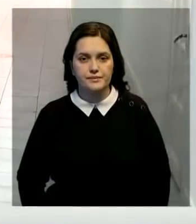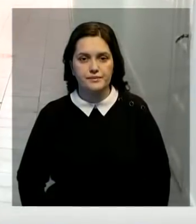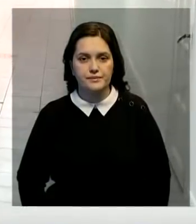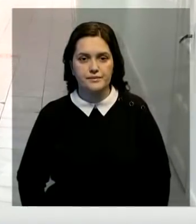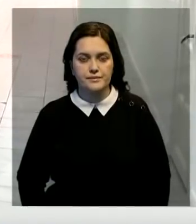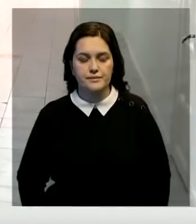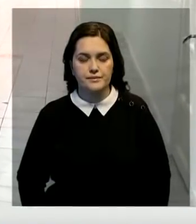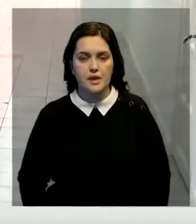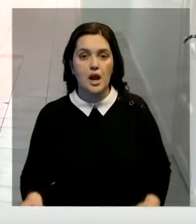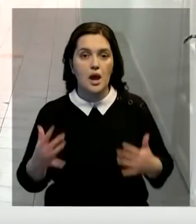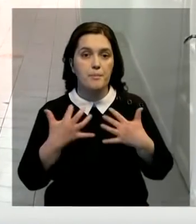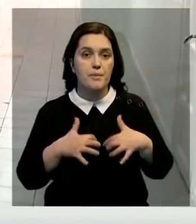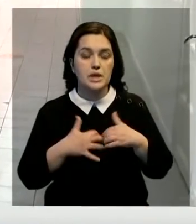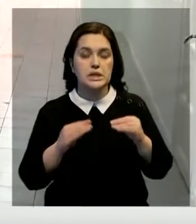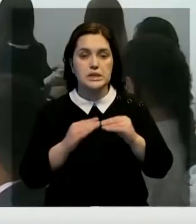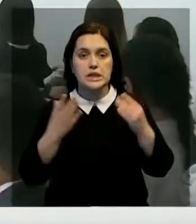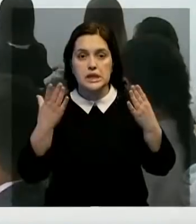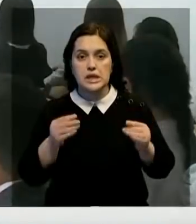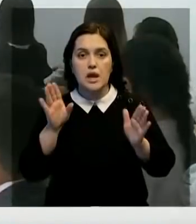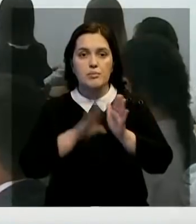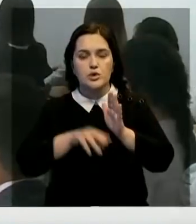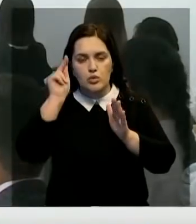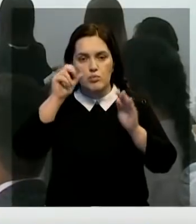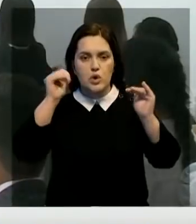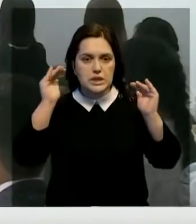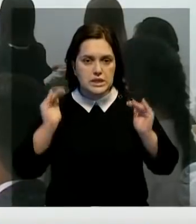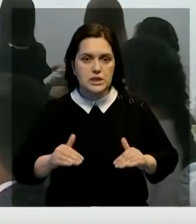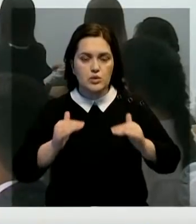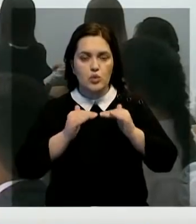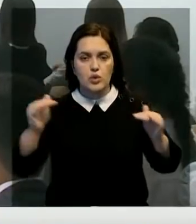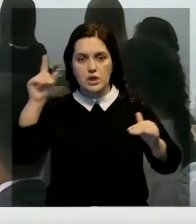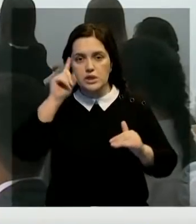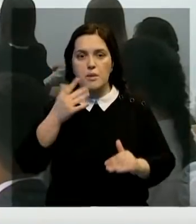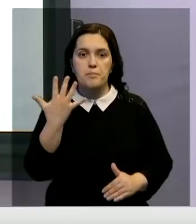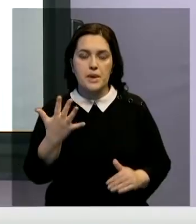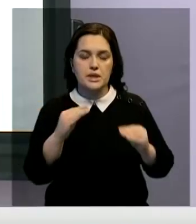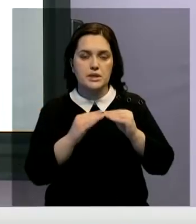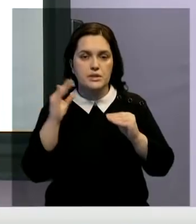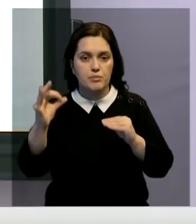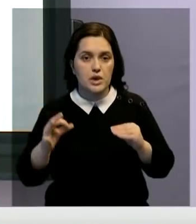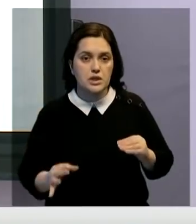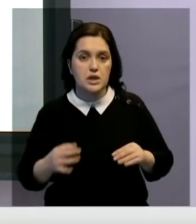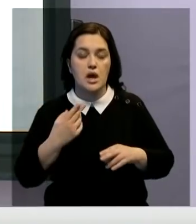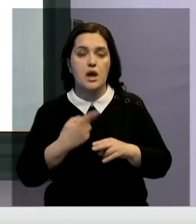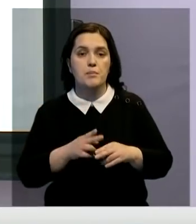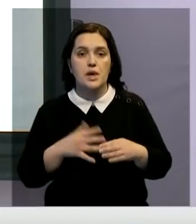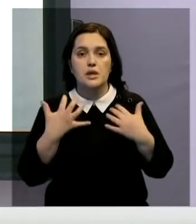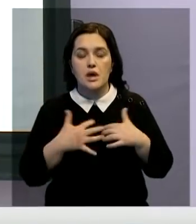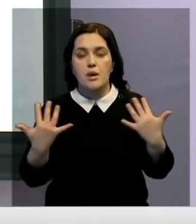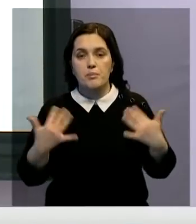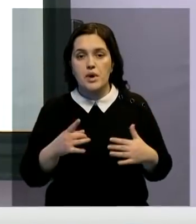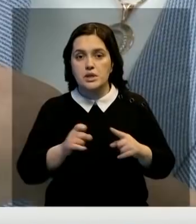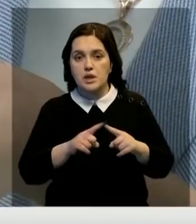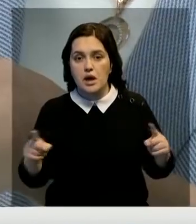Эксперты посчитали, 10 дней без уроков могут снизить уровень знаний школьника на 5-10%. Вычислить потери за период